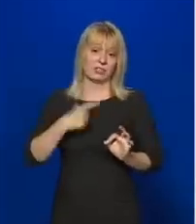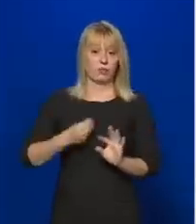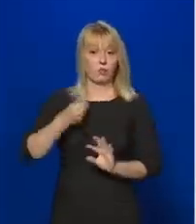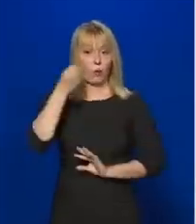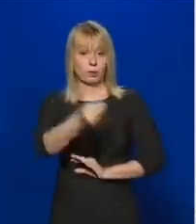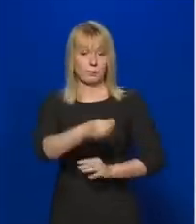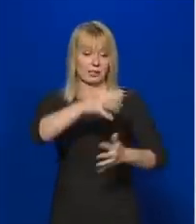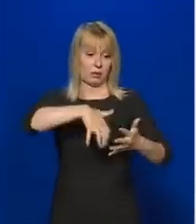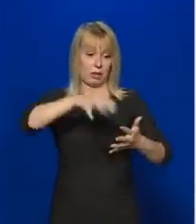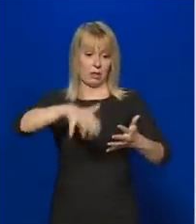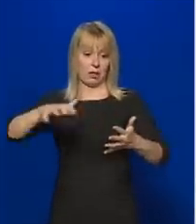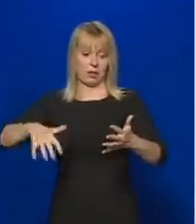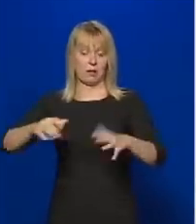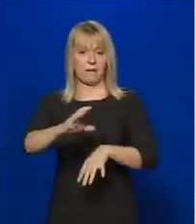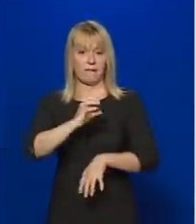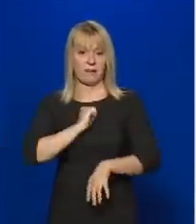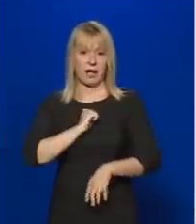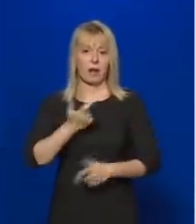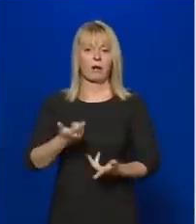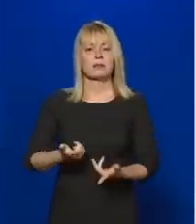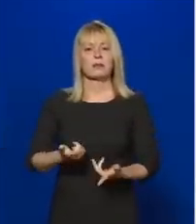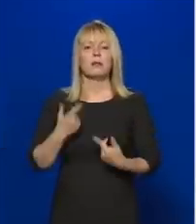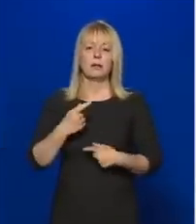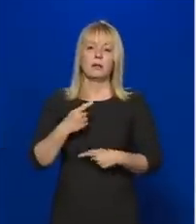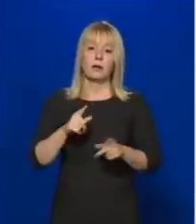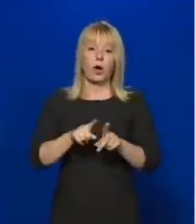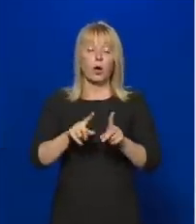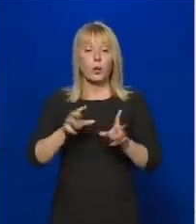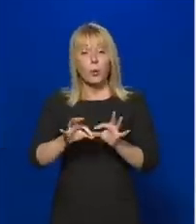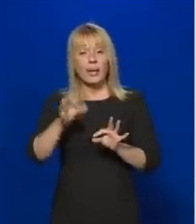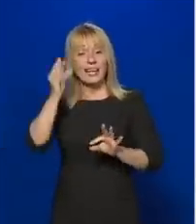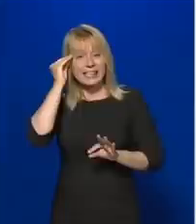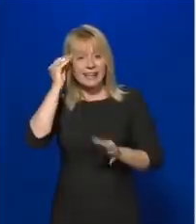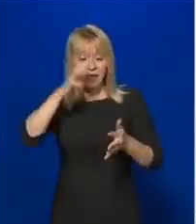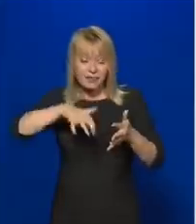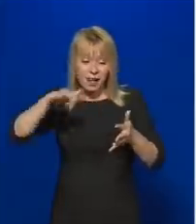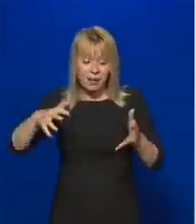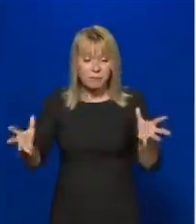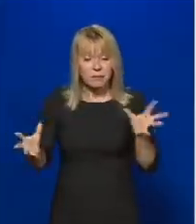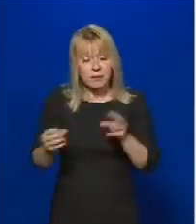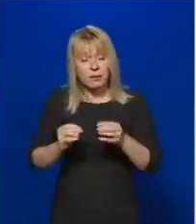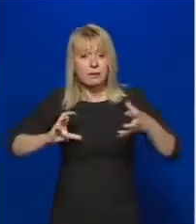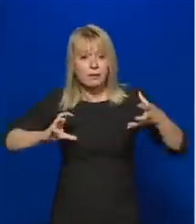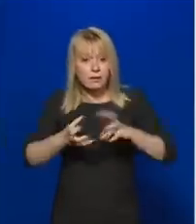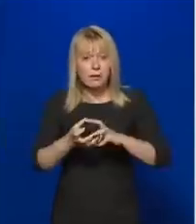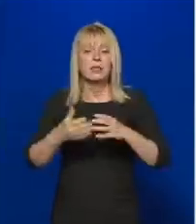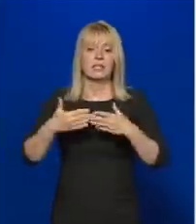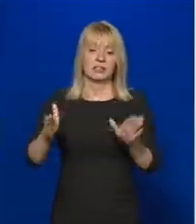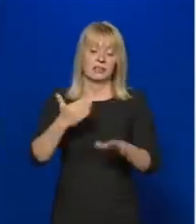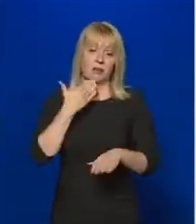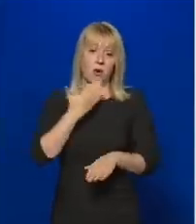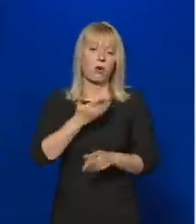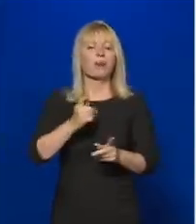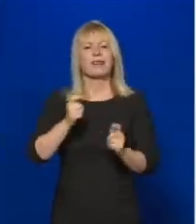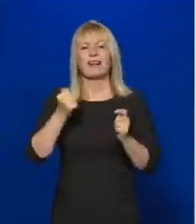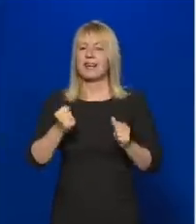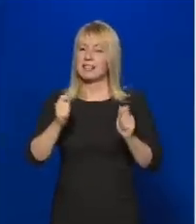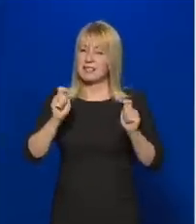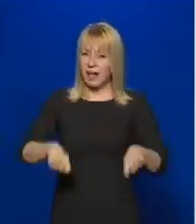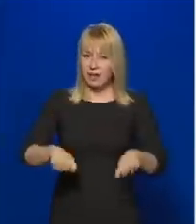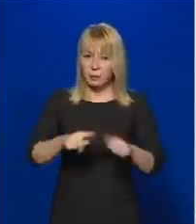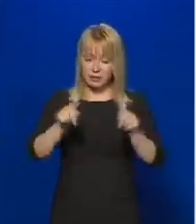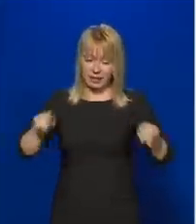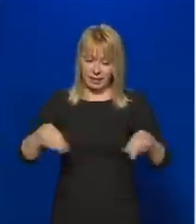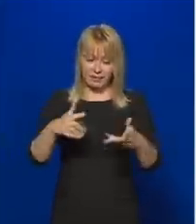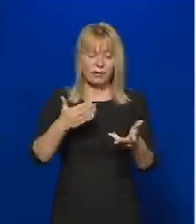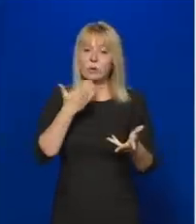inkább érvel, vagy ha jól értem, akkor a nyitás mellett érvel mindezen vádak meg fogalmazása után, de nehéz eldönteni a levélből, hogy milyen